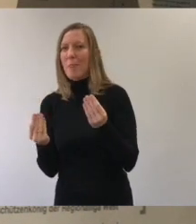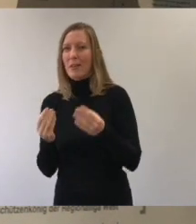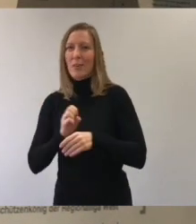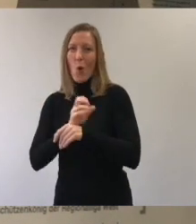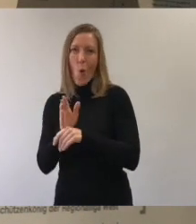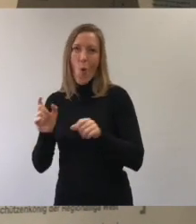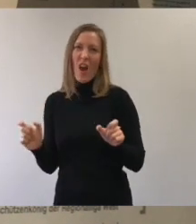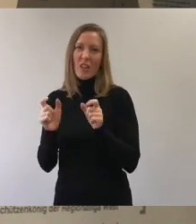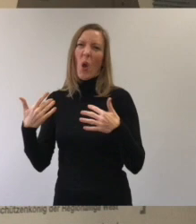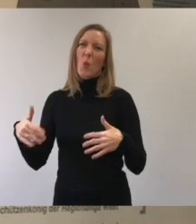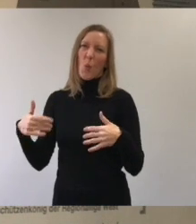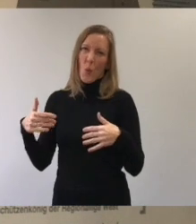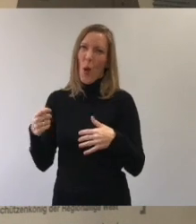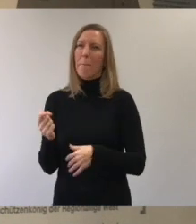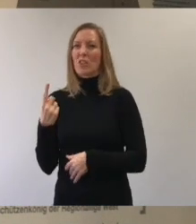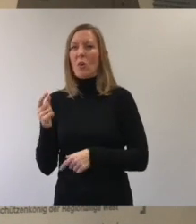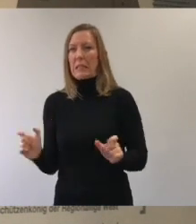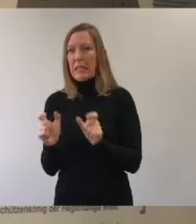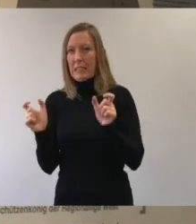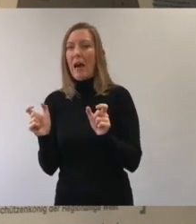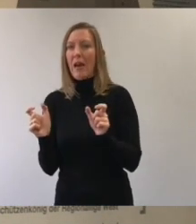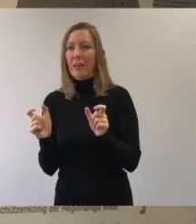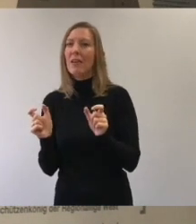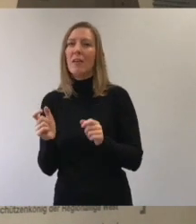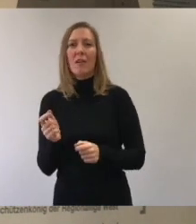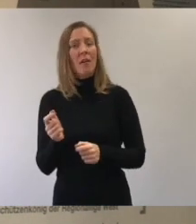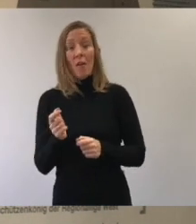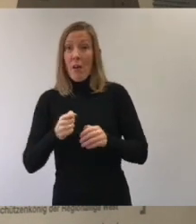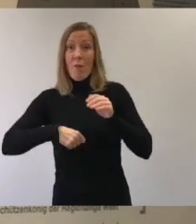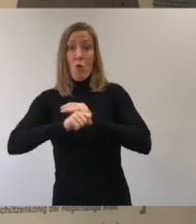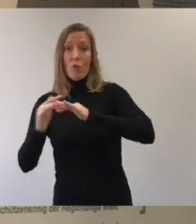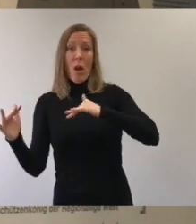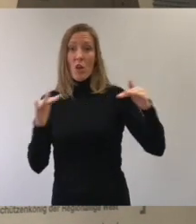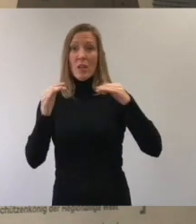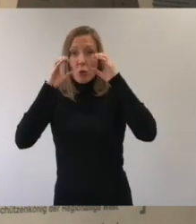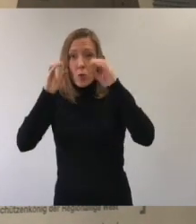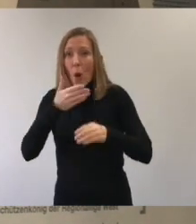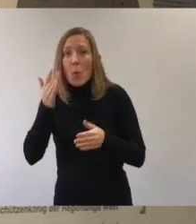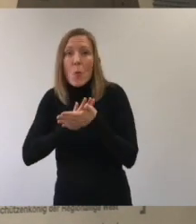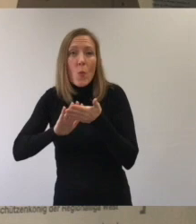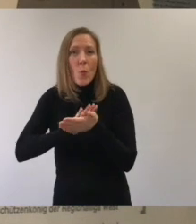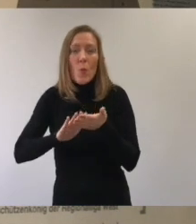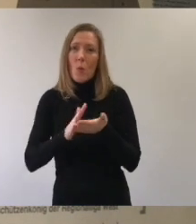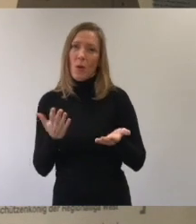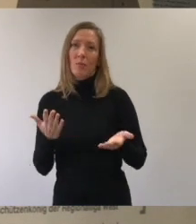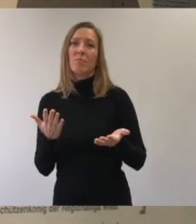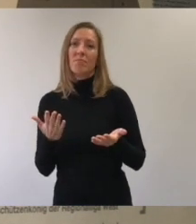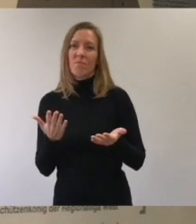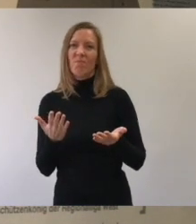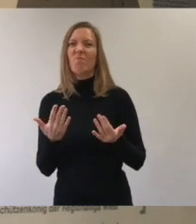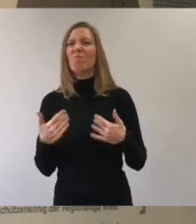-Zeiten. Das ist eine außergewöhnliche Situation, dass wir bei den Fußballspielen keine Zuschauer da haben, die wir natürlich